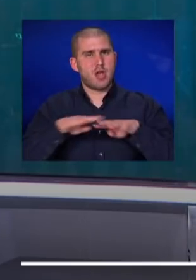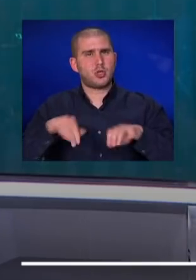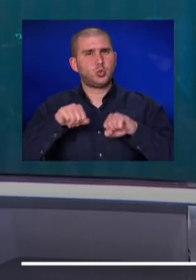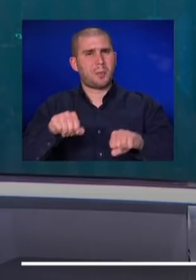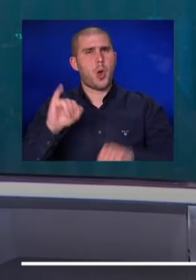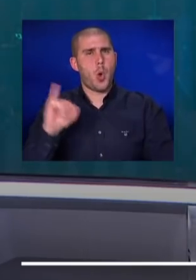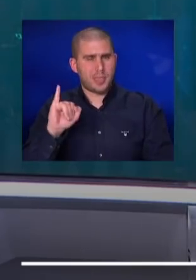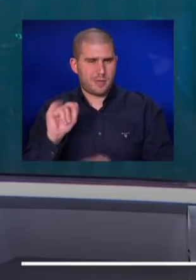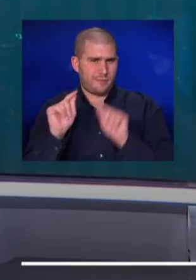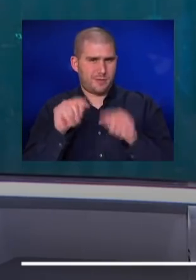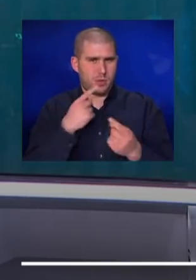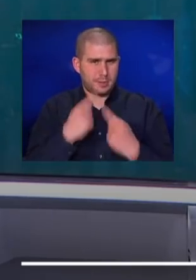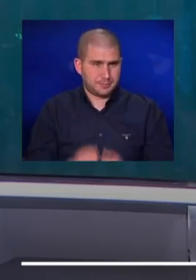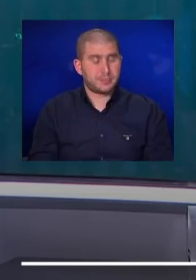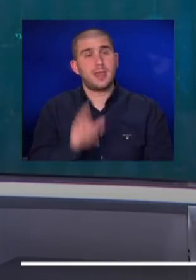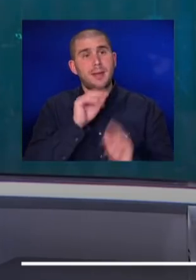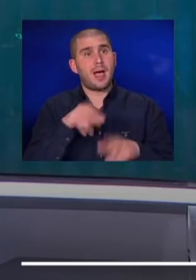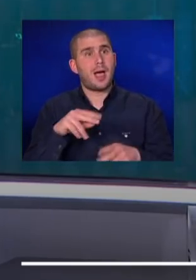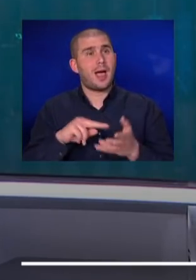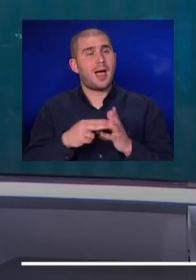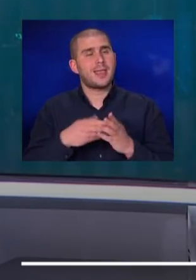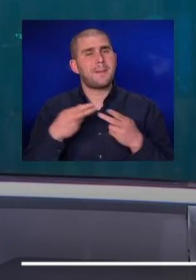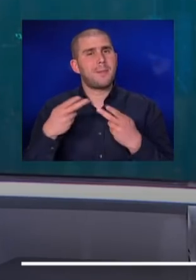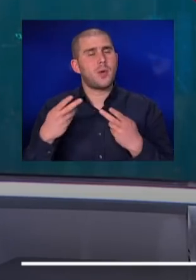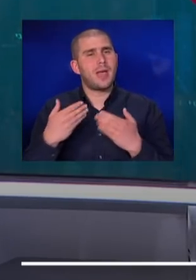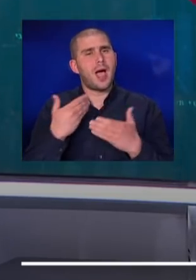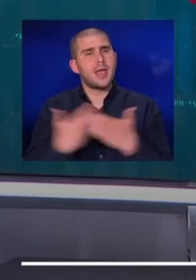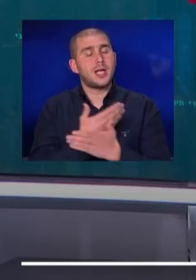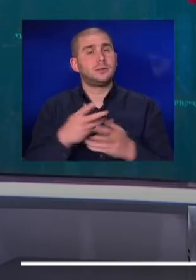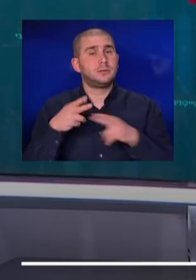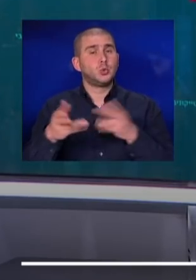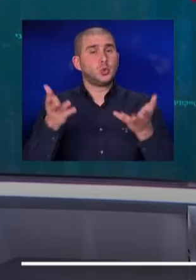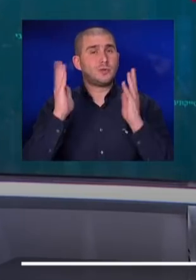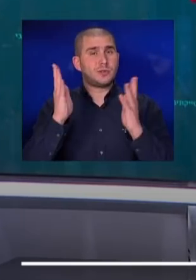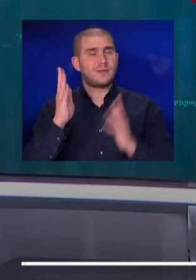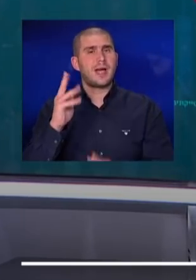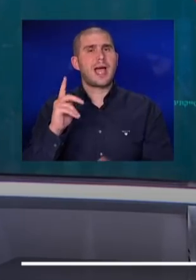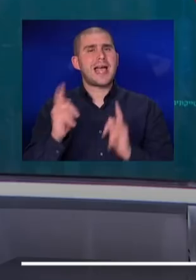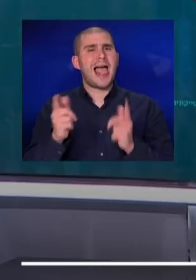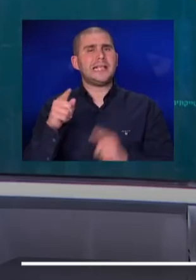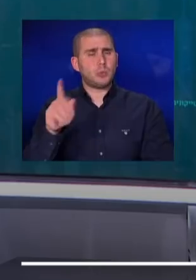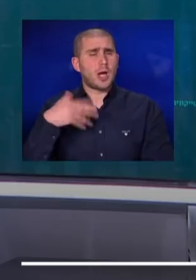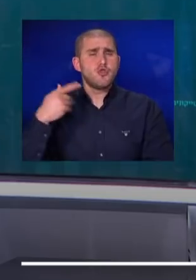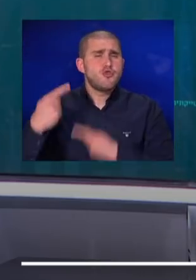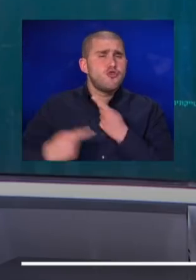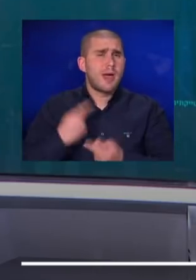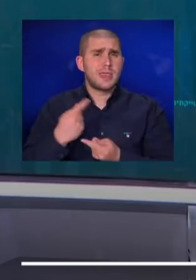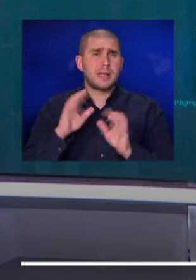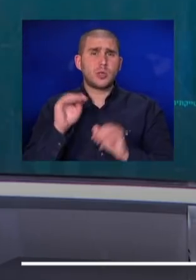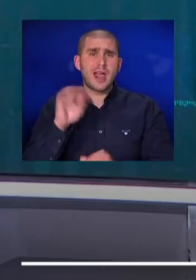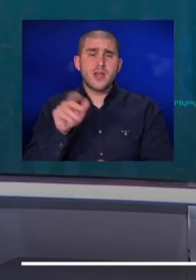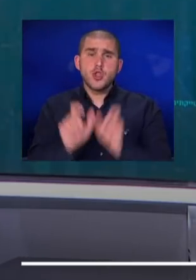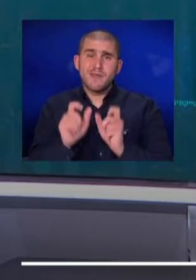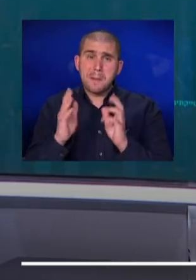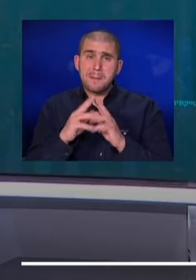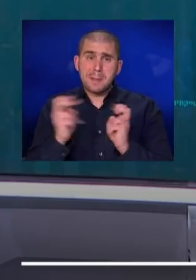יהיה איתנו. נדבר גם על חדר המיון הקדמי החדש שיחנך סוף סוף בקלנצוע אחרי שנים שבהם עשרות אלפי התושבים